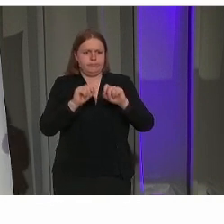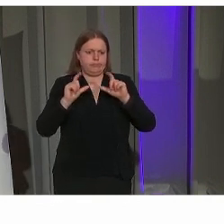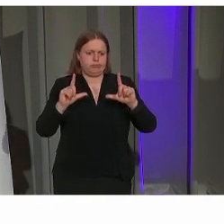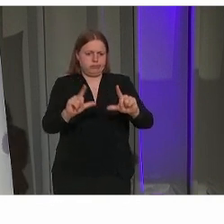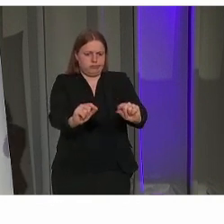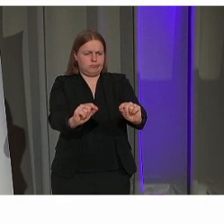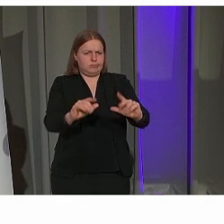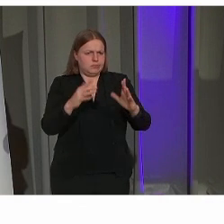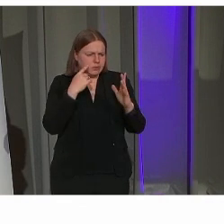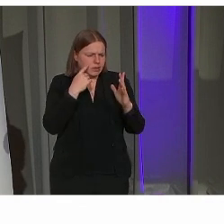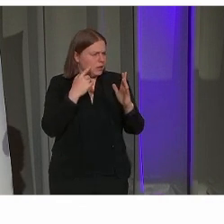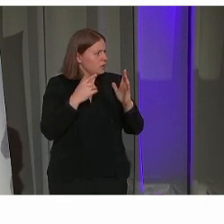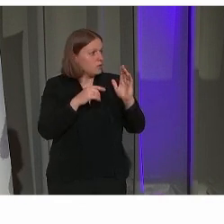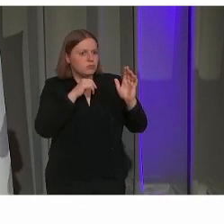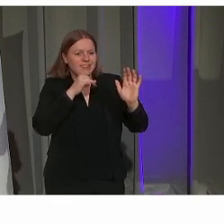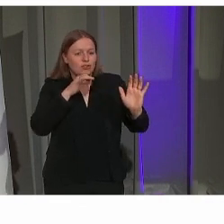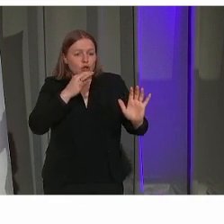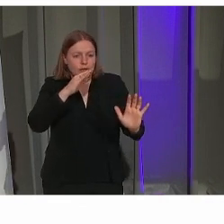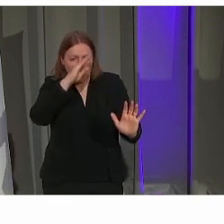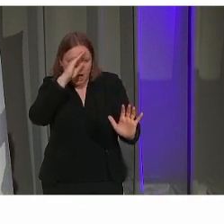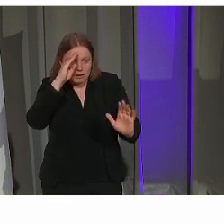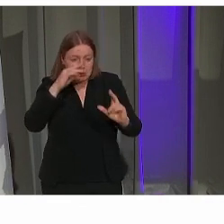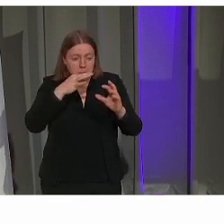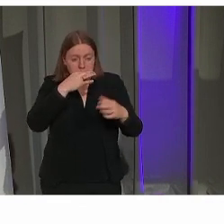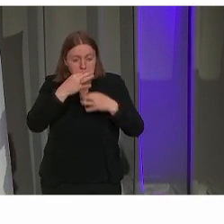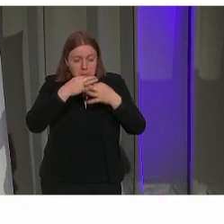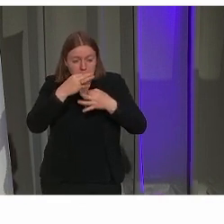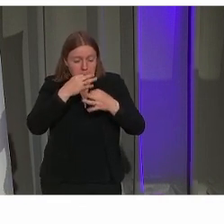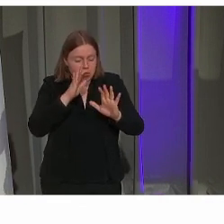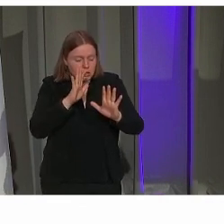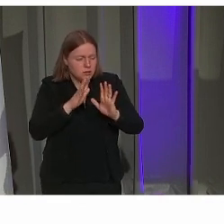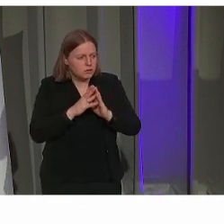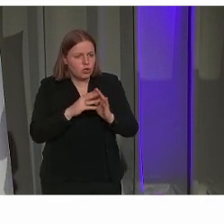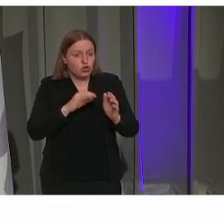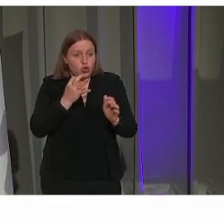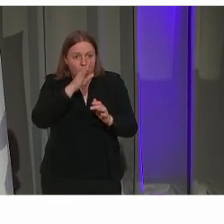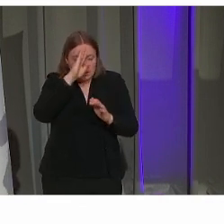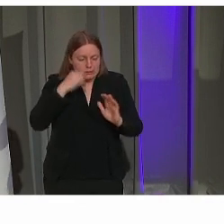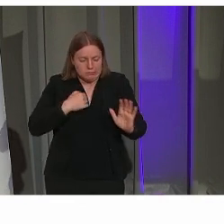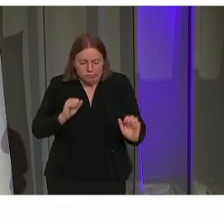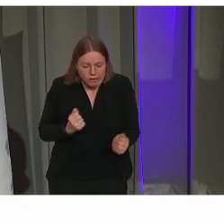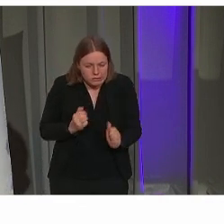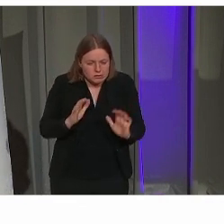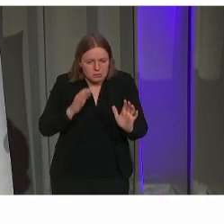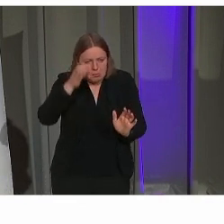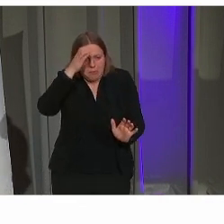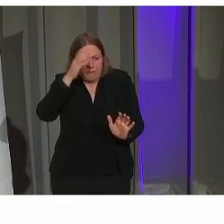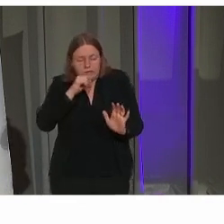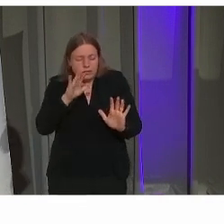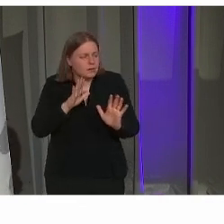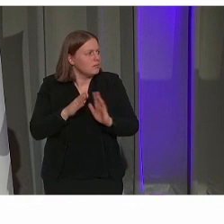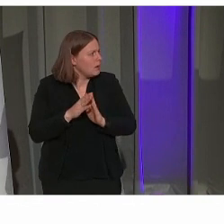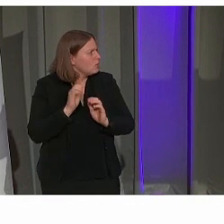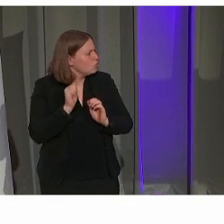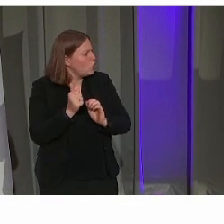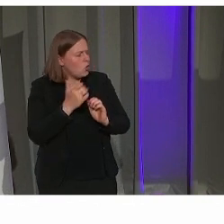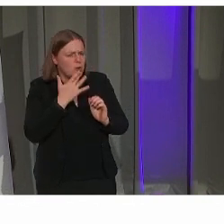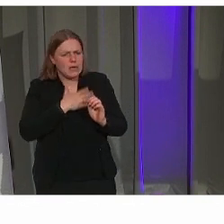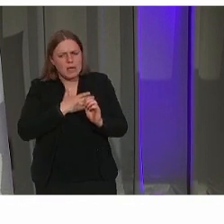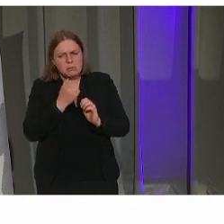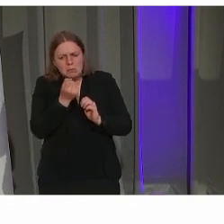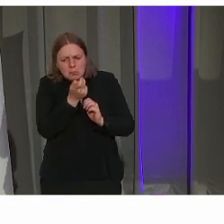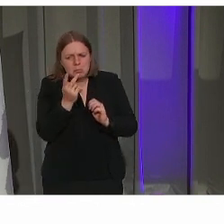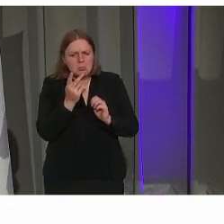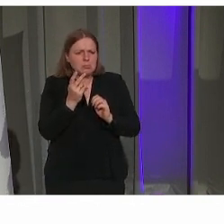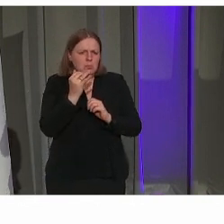academisch. Geen zorgen maken. Ik zou trouwens ook redelijk snel door de mand vallen. Moest ik het te academisch benaderen. Maar toch wel enkele dingen om